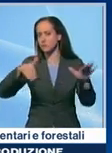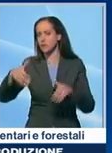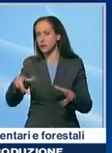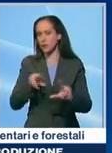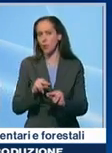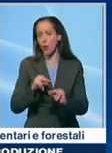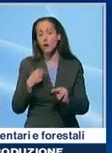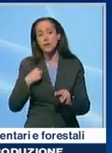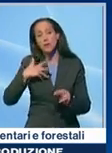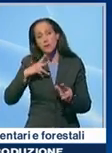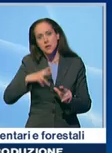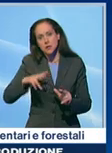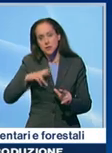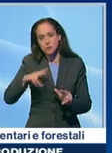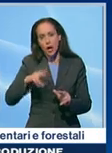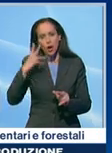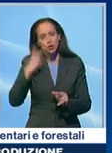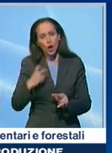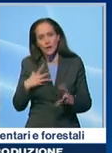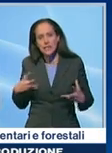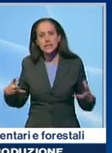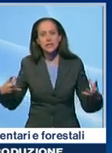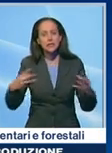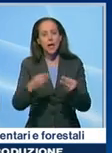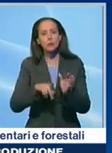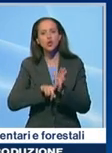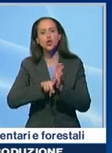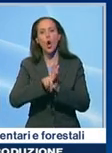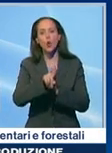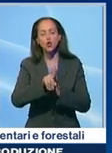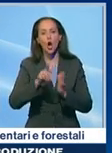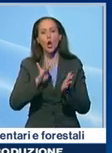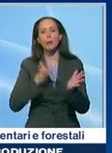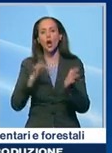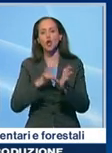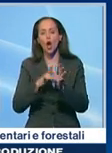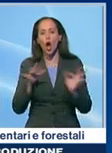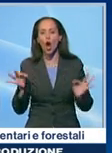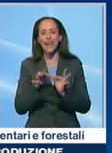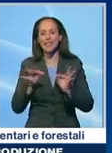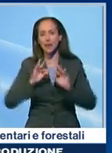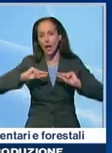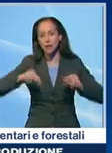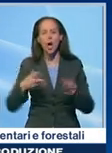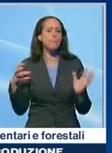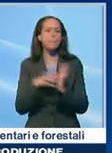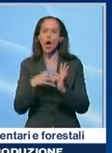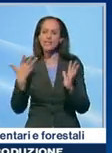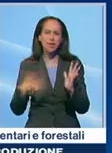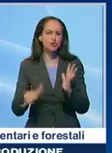trovare assieme a tutta la filiera una soluzione, la sottoscrizione di un protocollo d'intesa la cui bozza è già